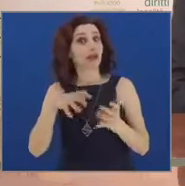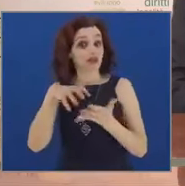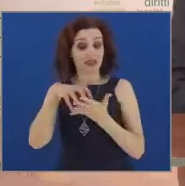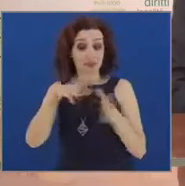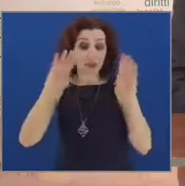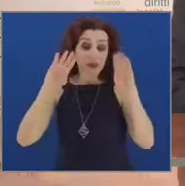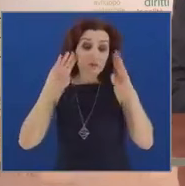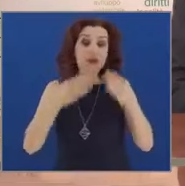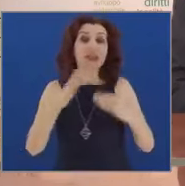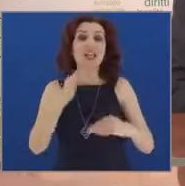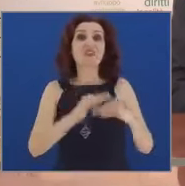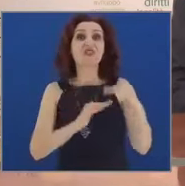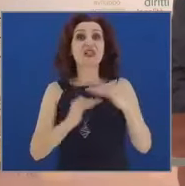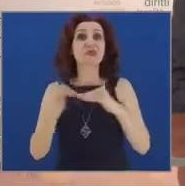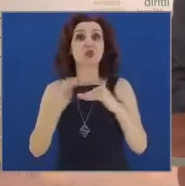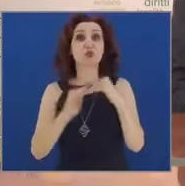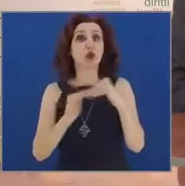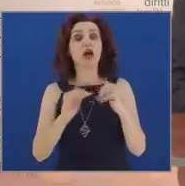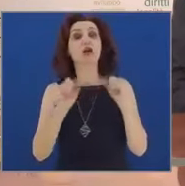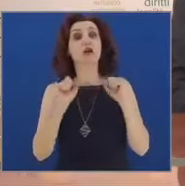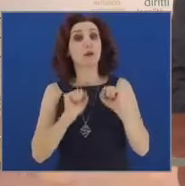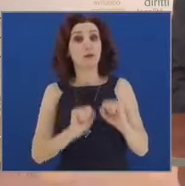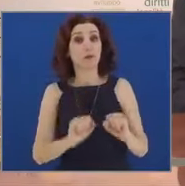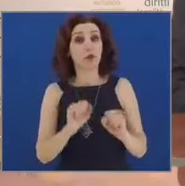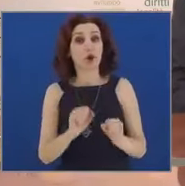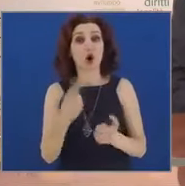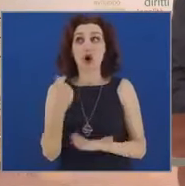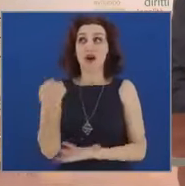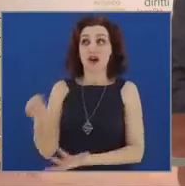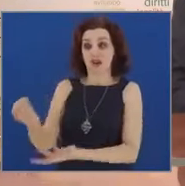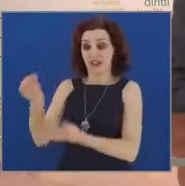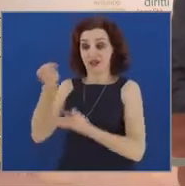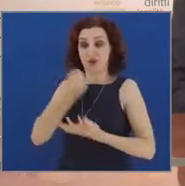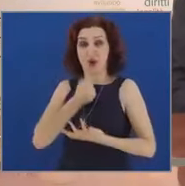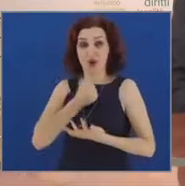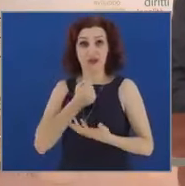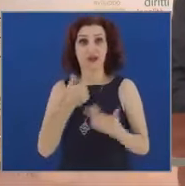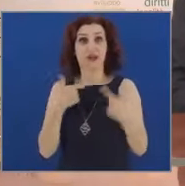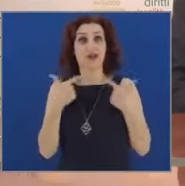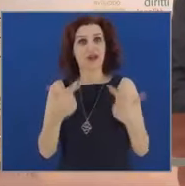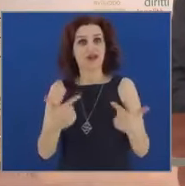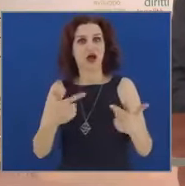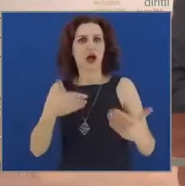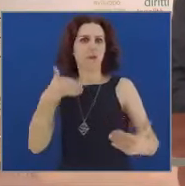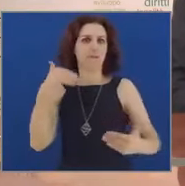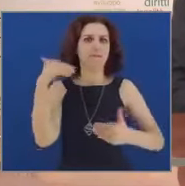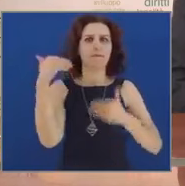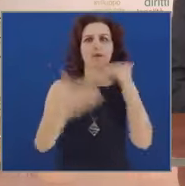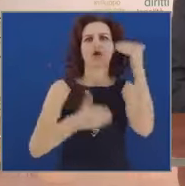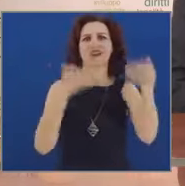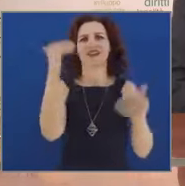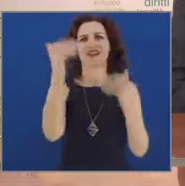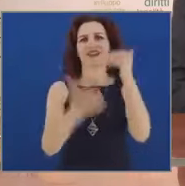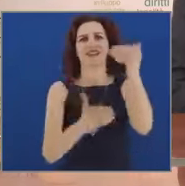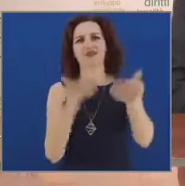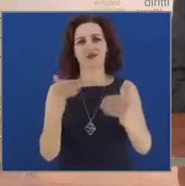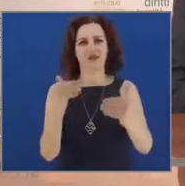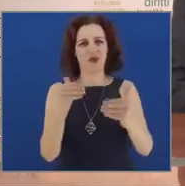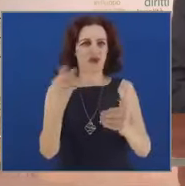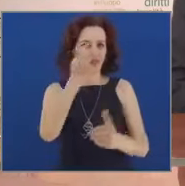di dotarci di risorse che modernizzeranno, che aiuteranno, sosterranno la modernizzazione del Paese.